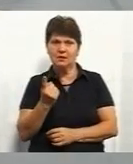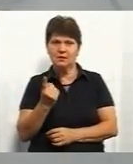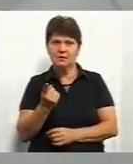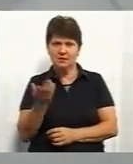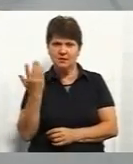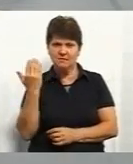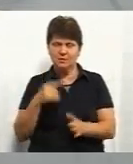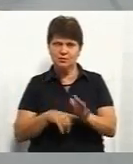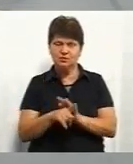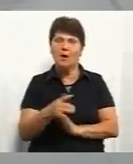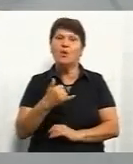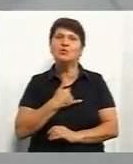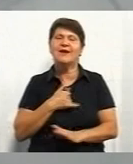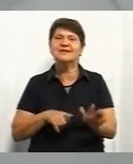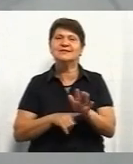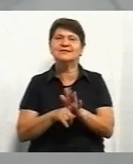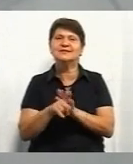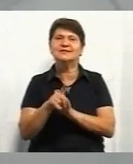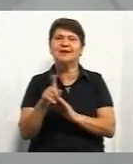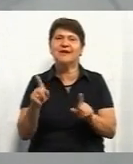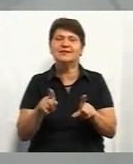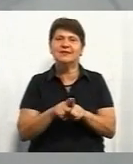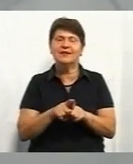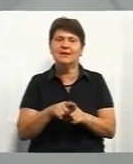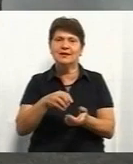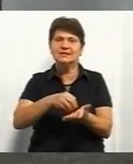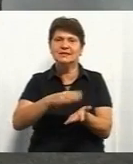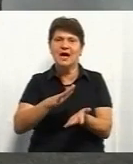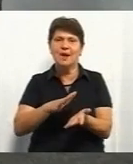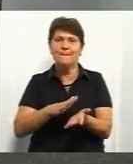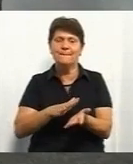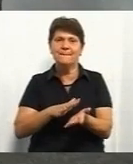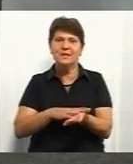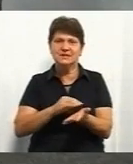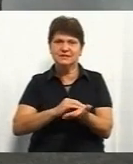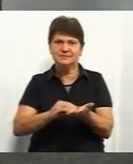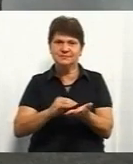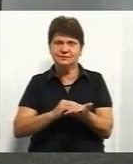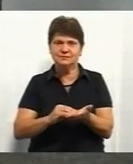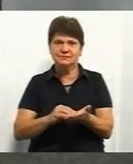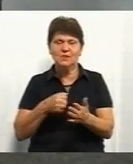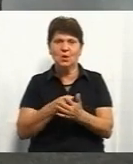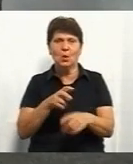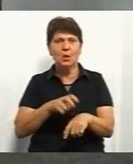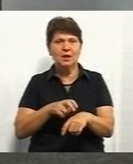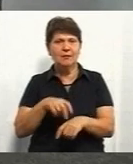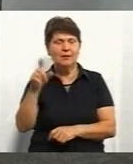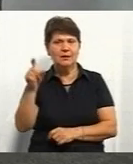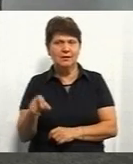в нас започаткувала таку гарну річ, це запис до лікаря